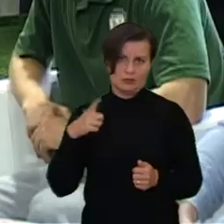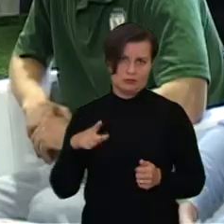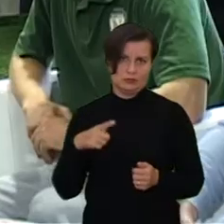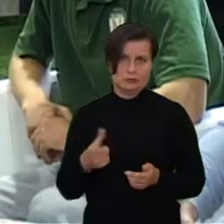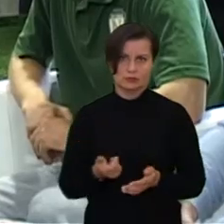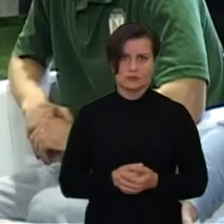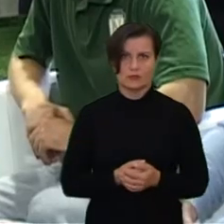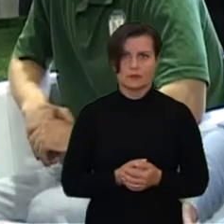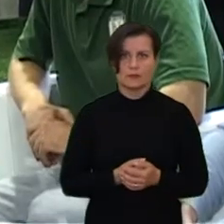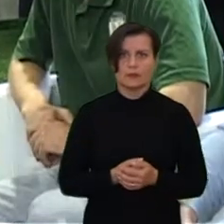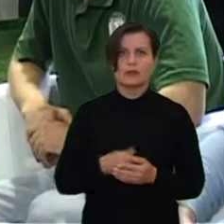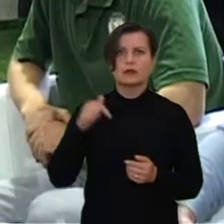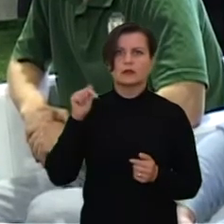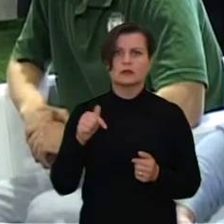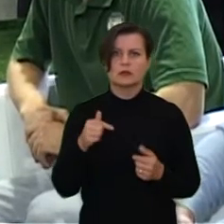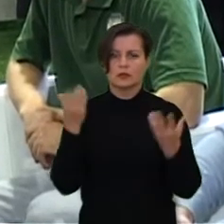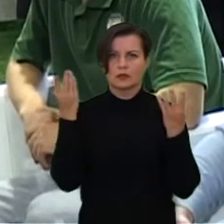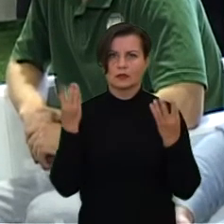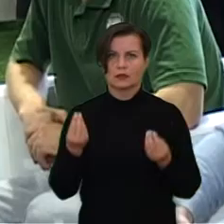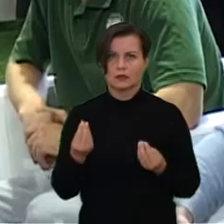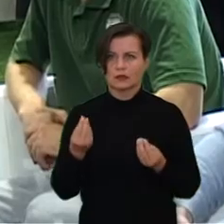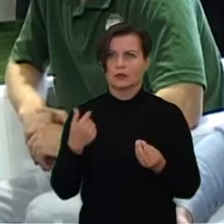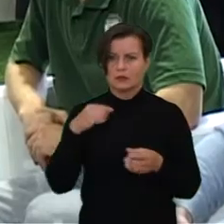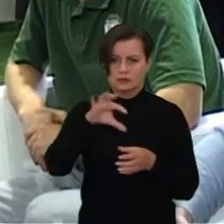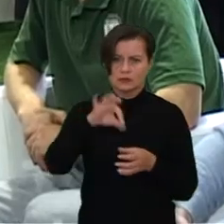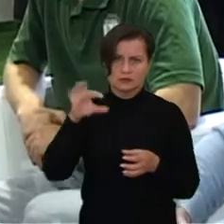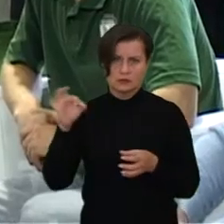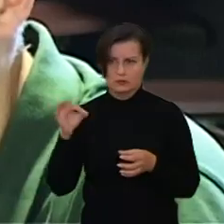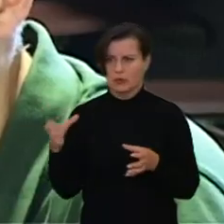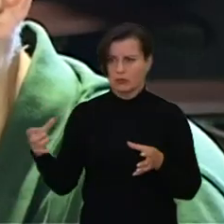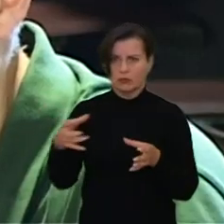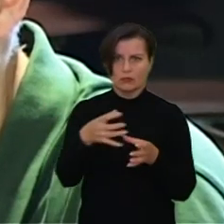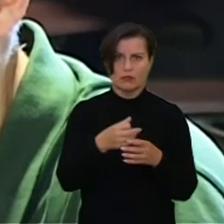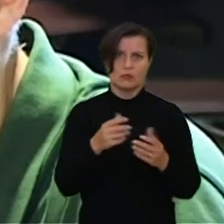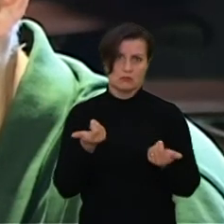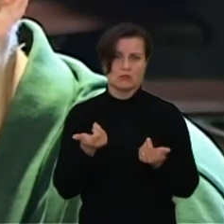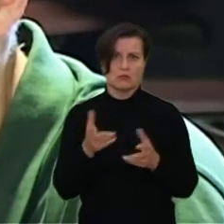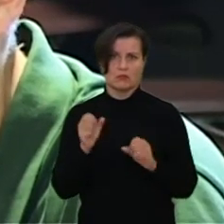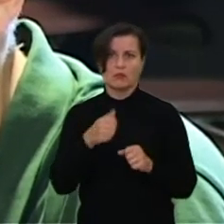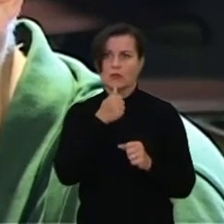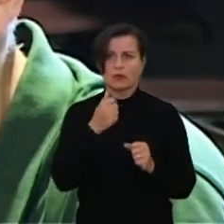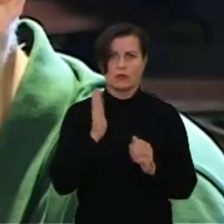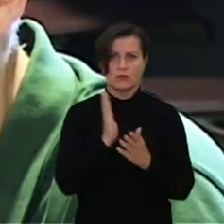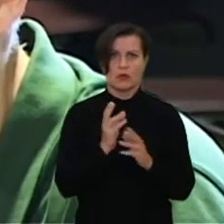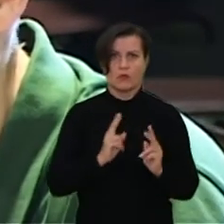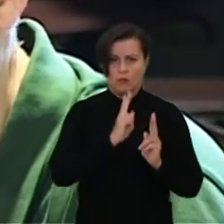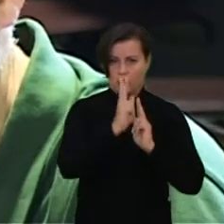Šiai dienai likti susirinko maždaug tą, ką norėjom, kad būtų kiekvienoj pozicijoj po du žaidėjus,